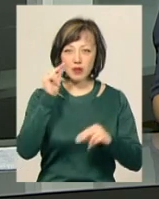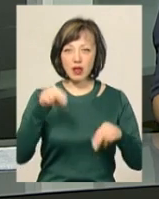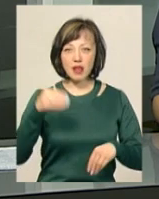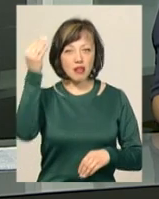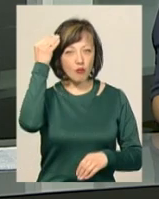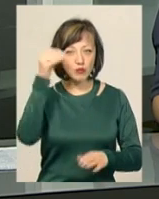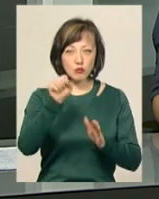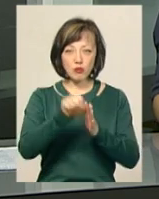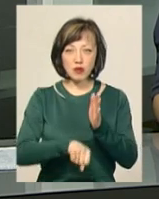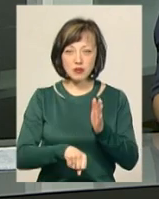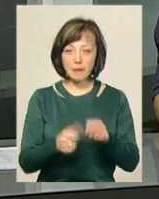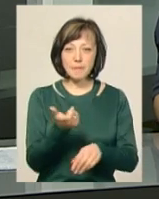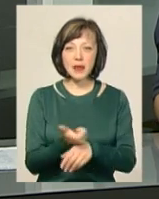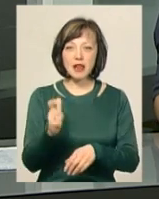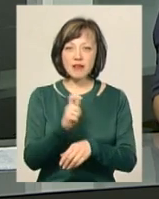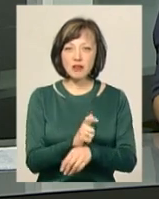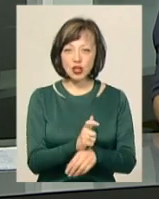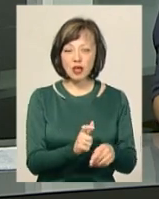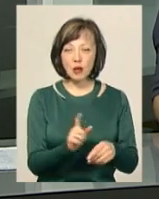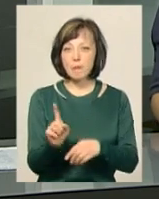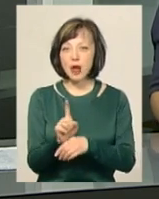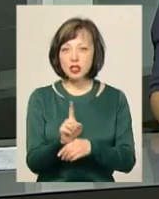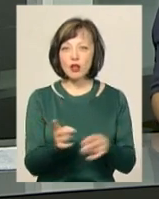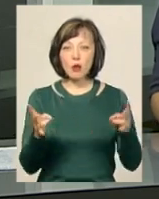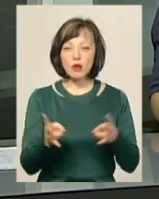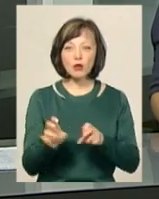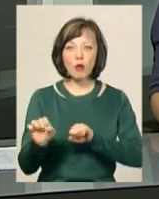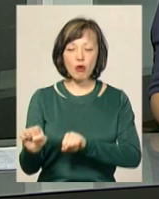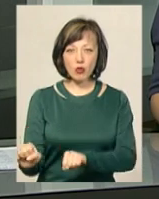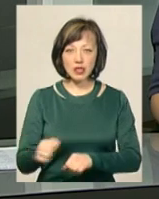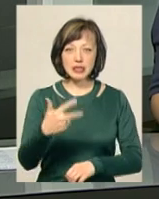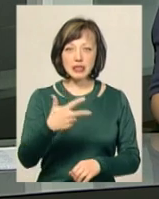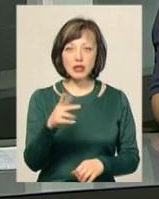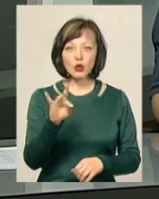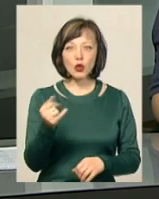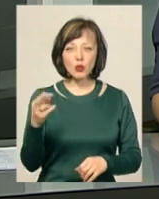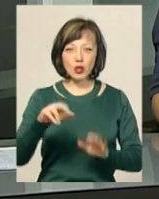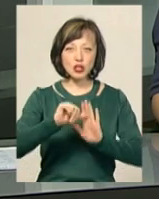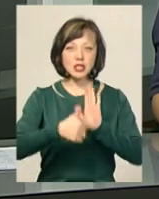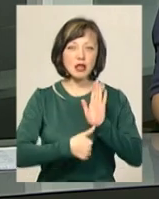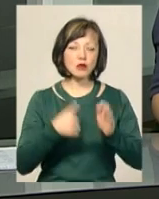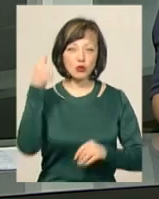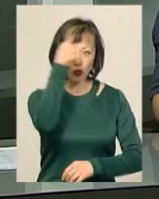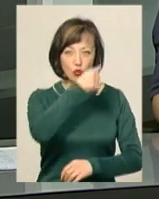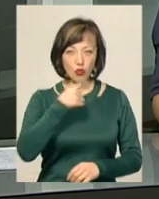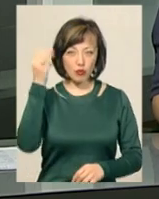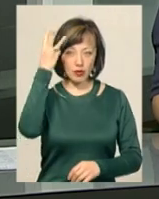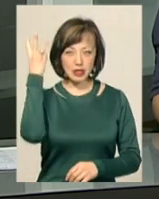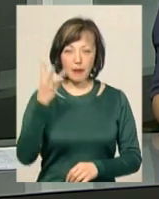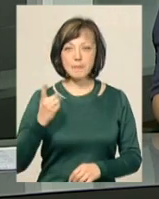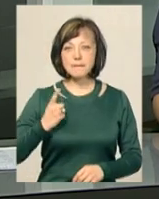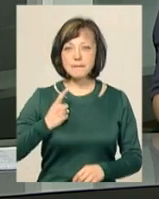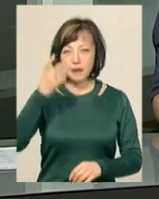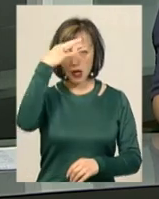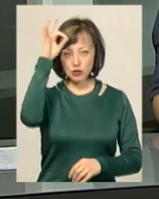навмисному вбивстві при перевищенні меж необхідної оборони. Нагадаю, 30 грудня 2016 року в обласному центрі патрульні